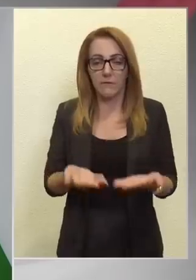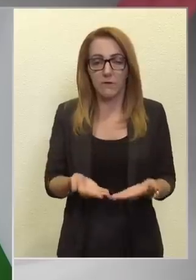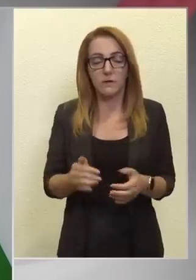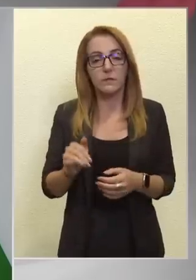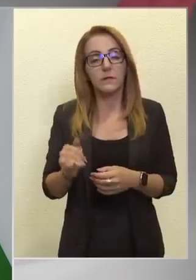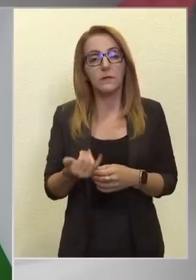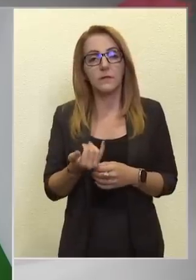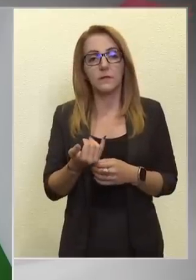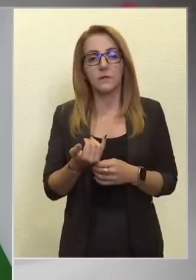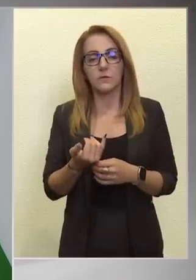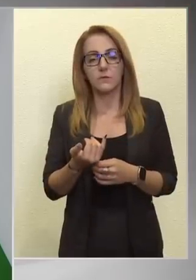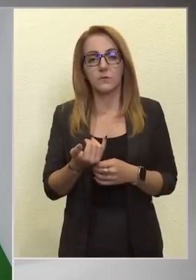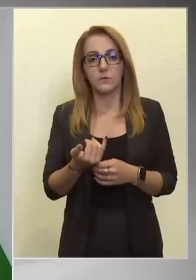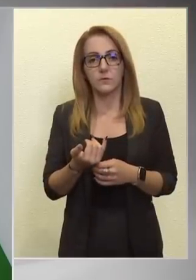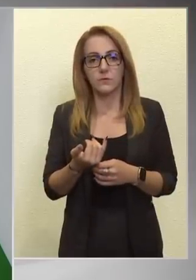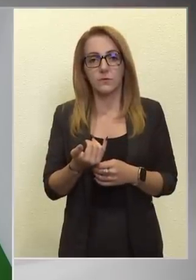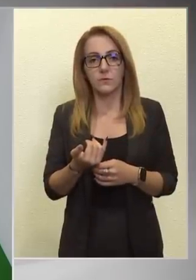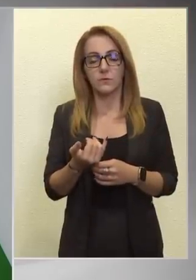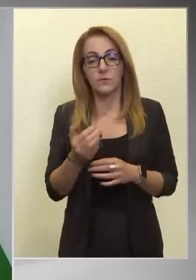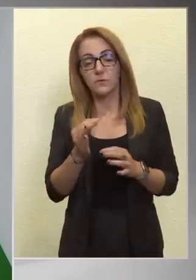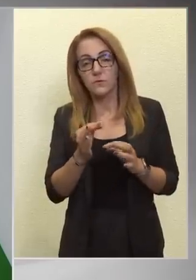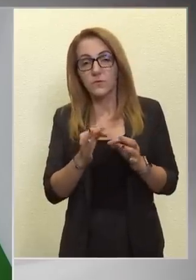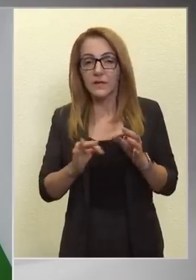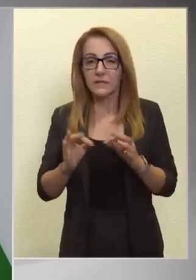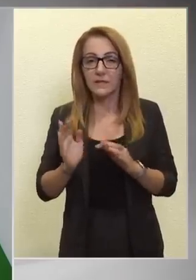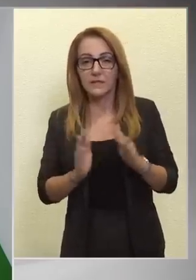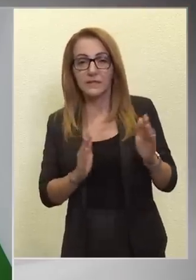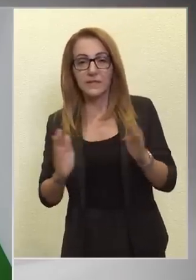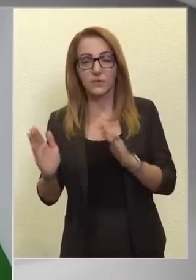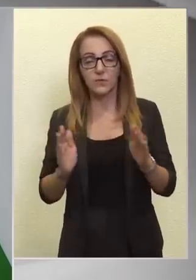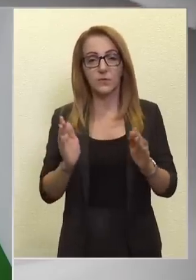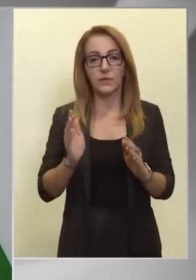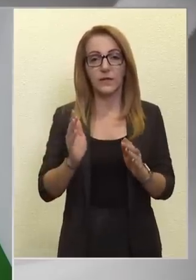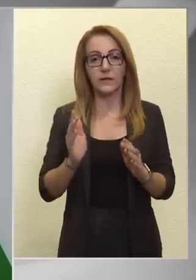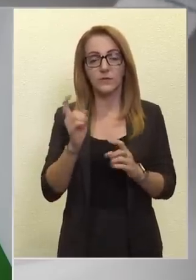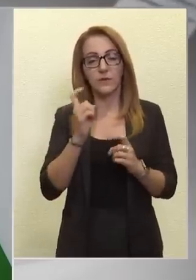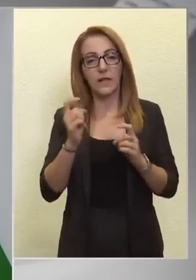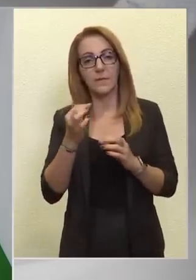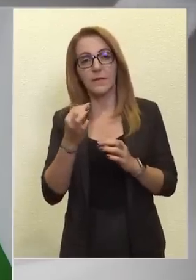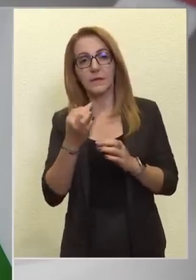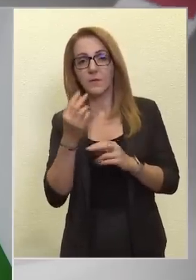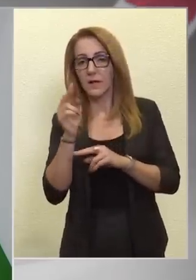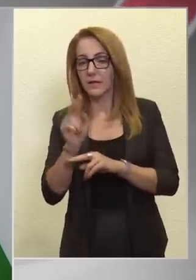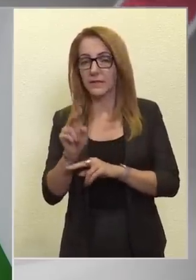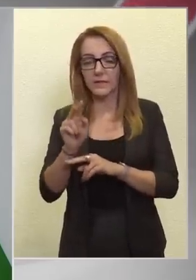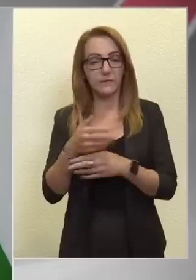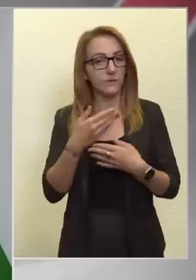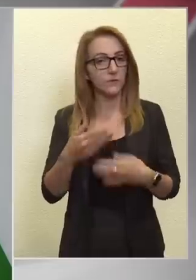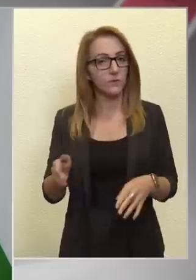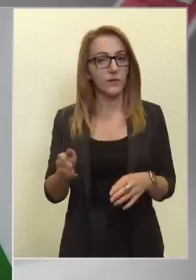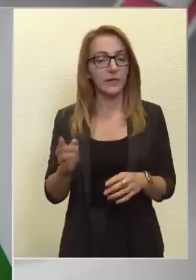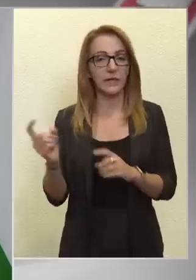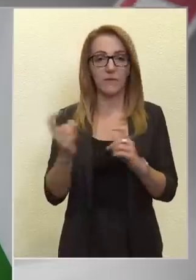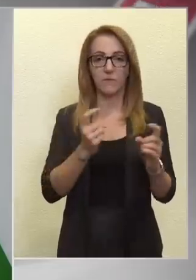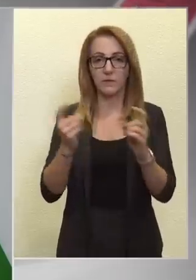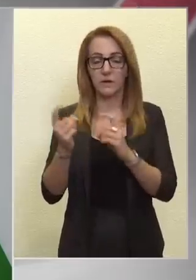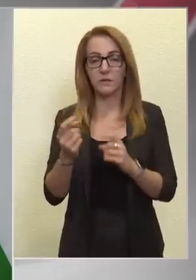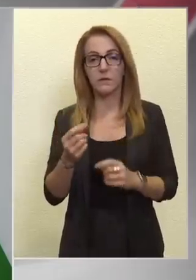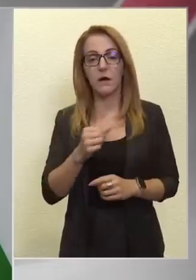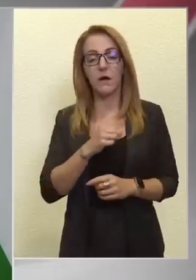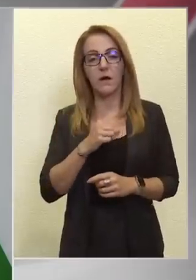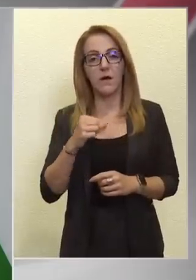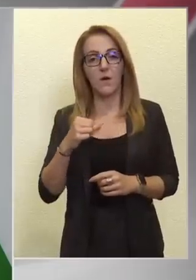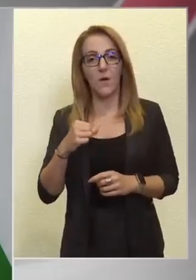és egészen szélsőséges véleményektől eltekintve senki nem vitatja, hogy ő